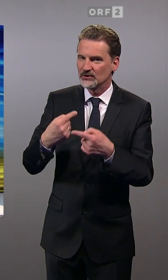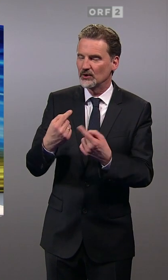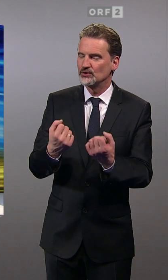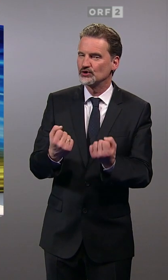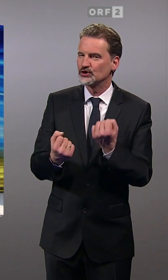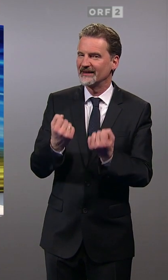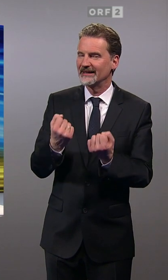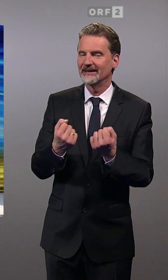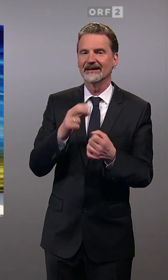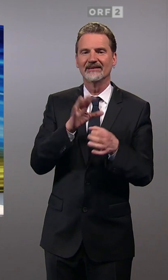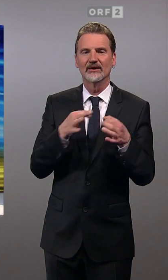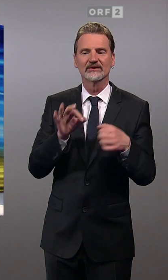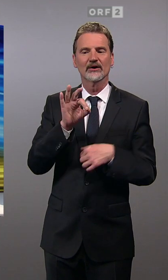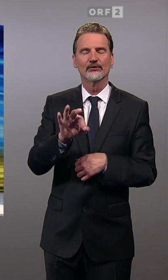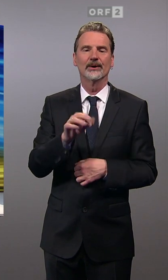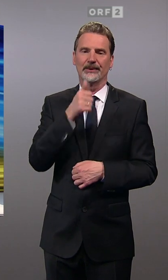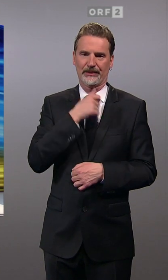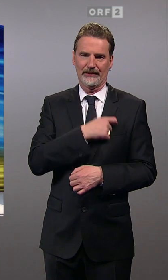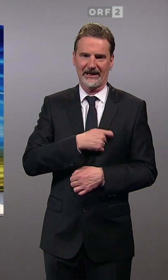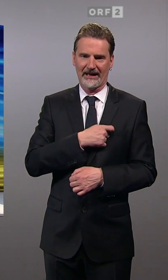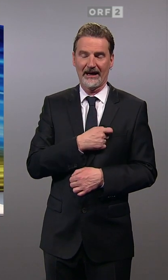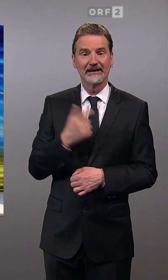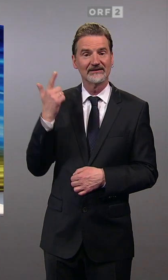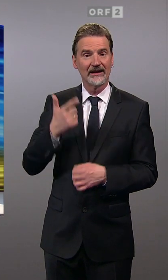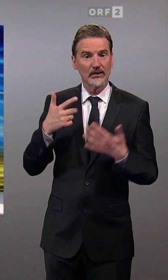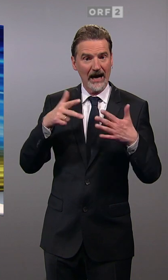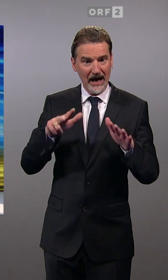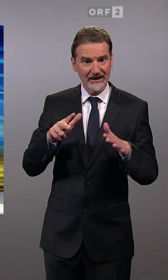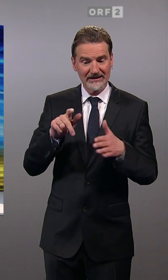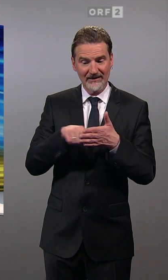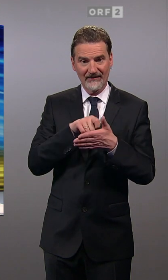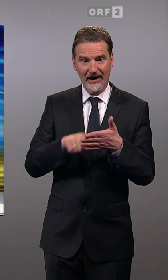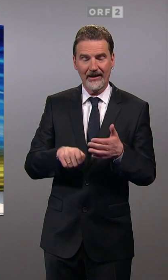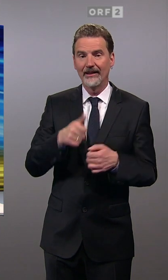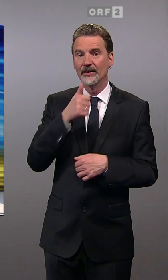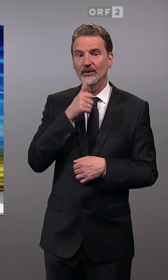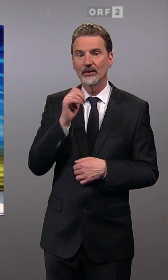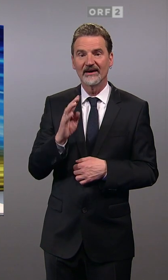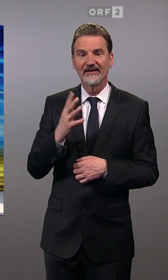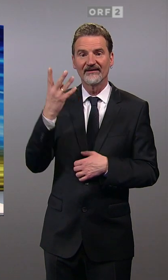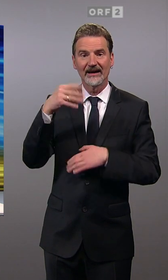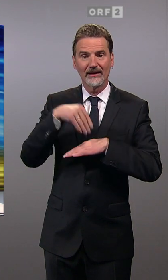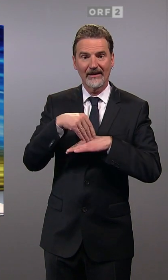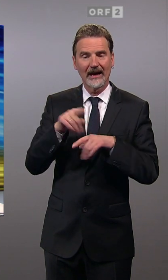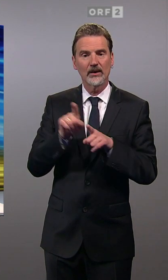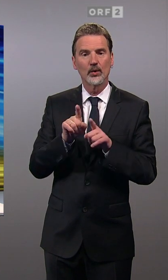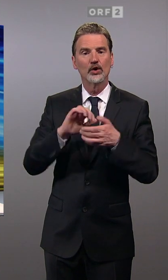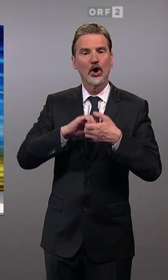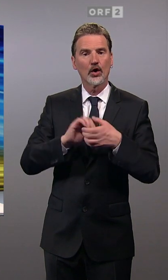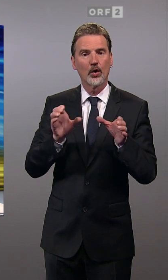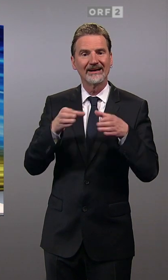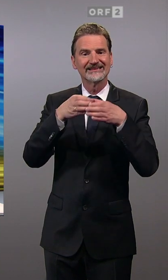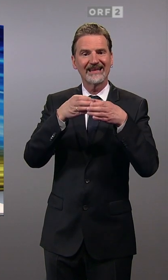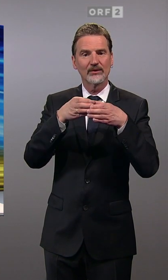Niederösterreich für die Grünen. Bei der Niederösterreich-Wahl 2018 haben die Grünen das vierte Mandat und damit den Club-Status im Landtag